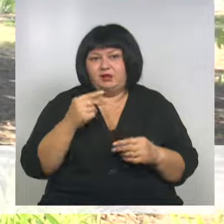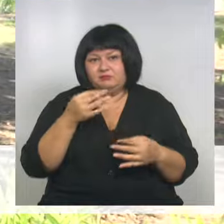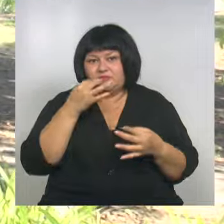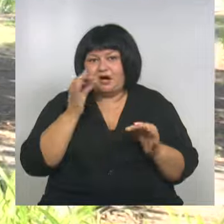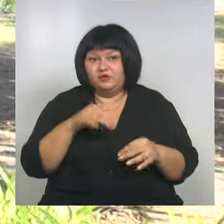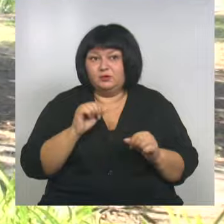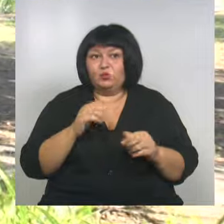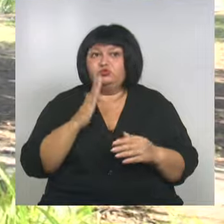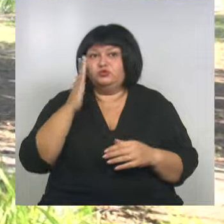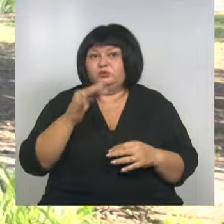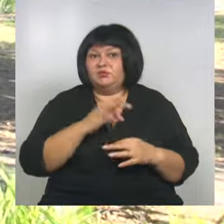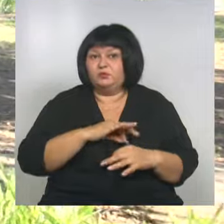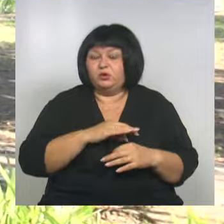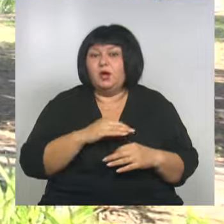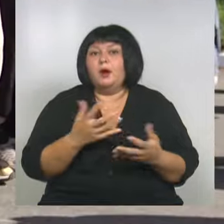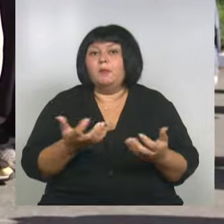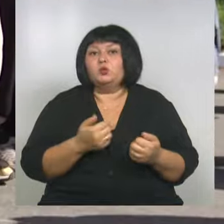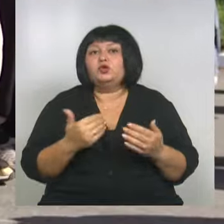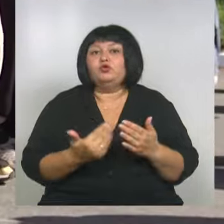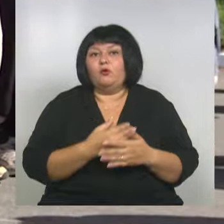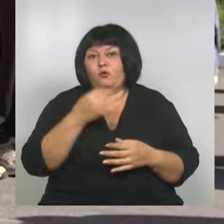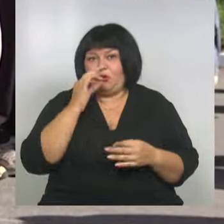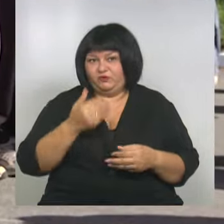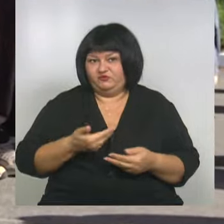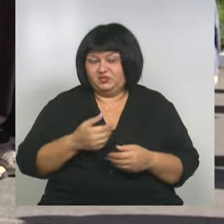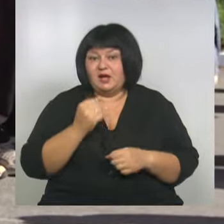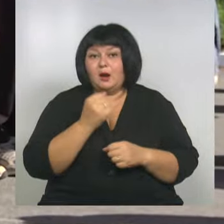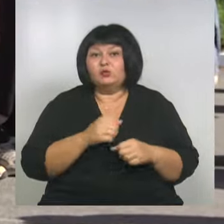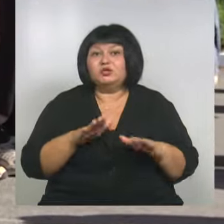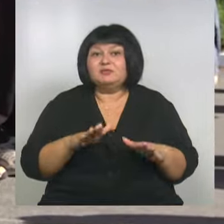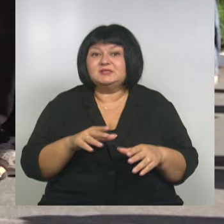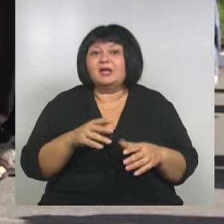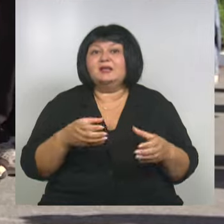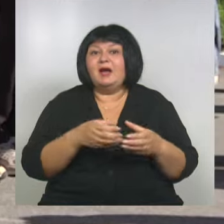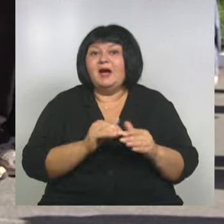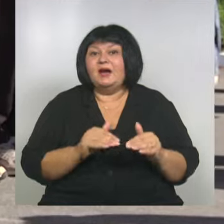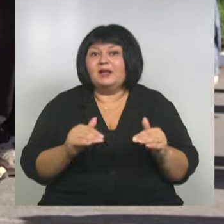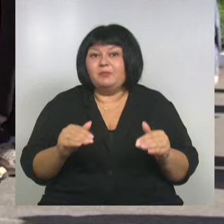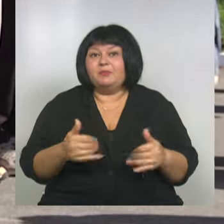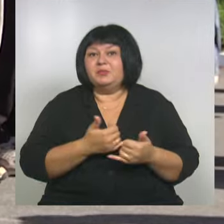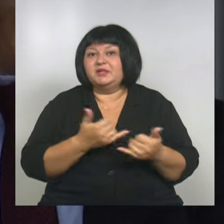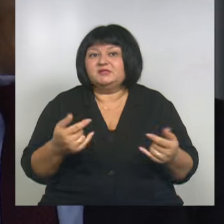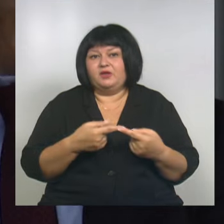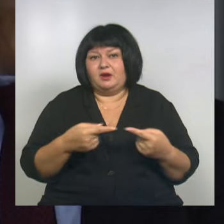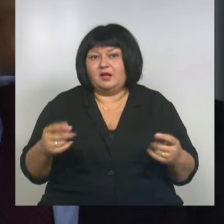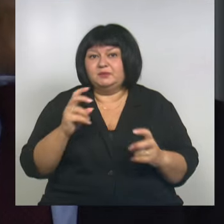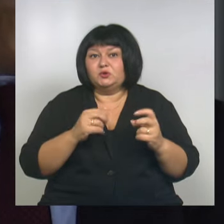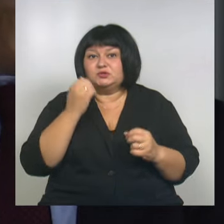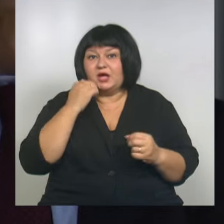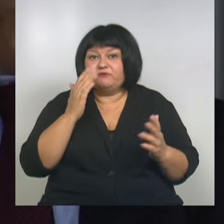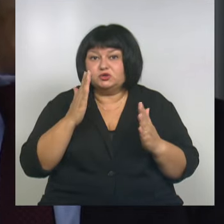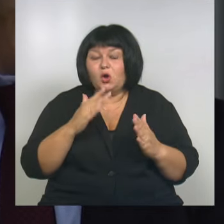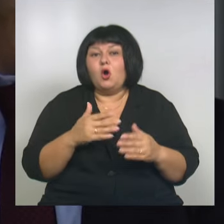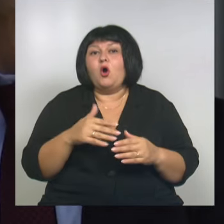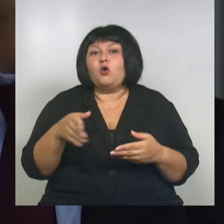использовать их. Получить новый опыт в этой жизни. Рабочие места для ребят из трудового лагеря предоставили разные предприятия Старого Оскола –